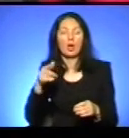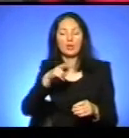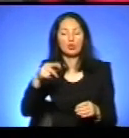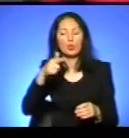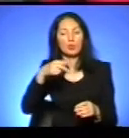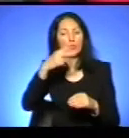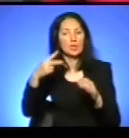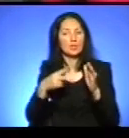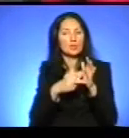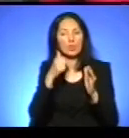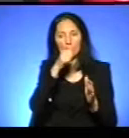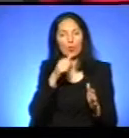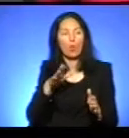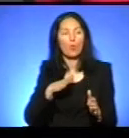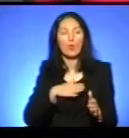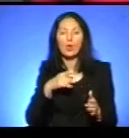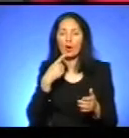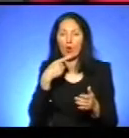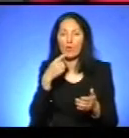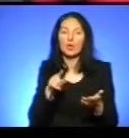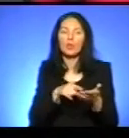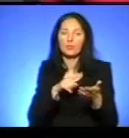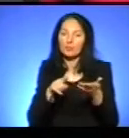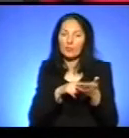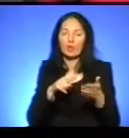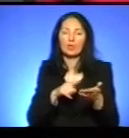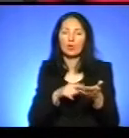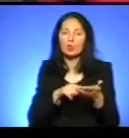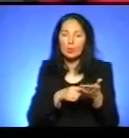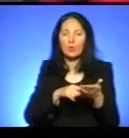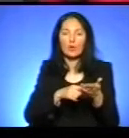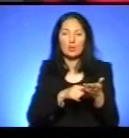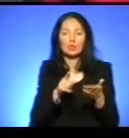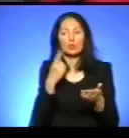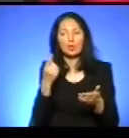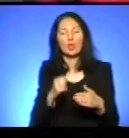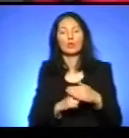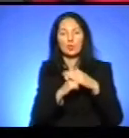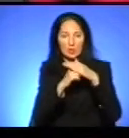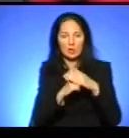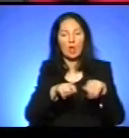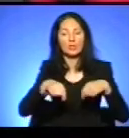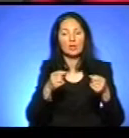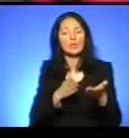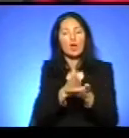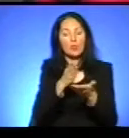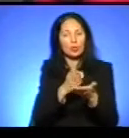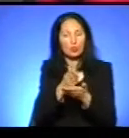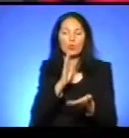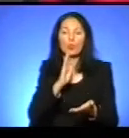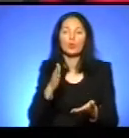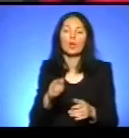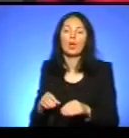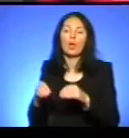ми наголошували на тому, що однією з основних підстав надання маршруту перевізнику буде перевезення пільговиків, зокрема,